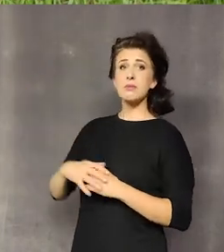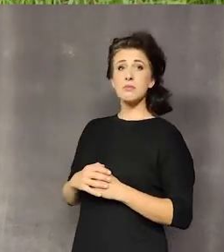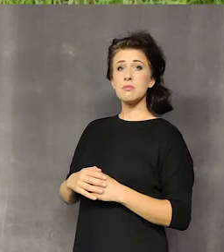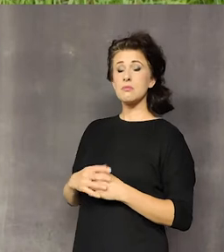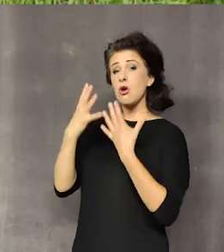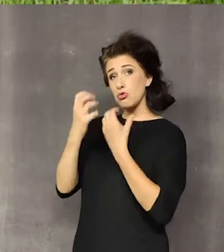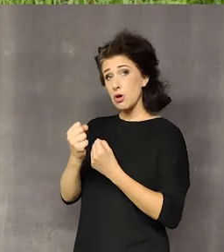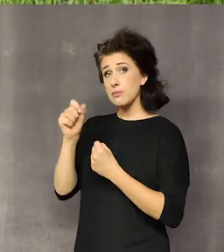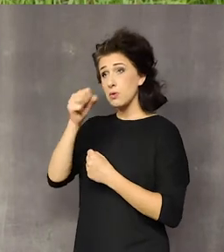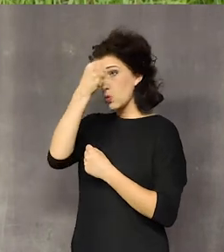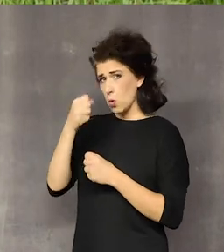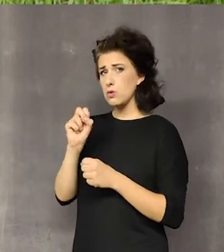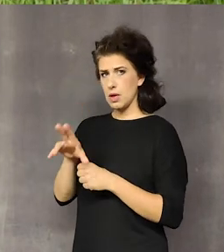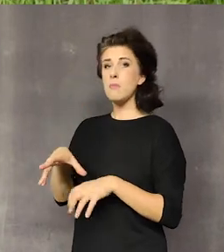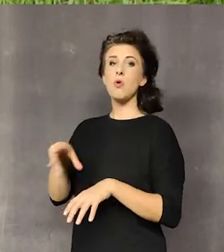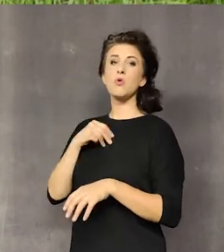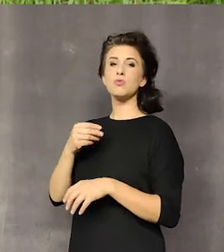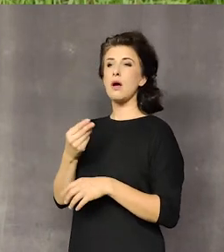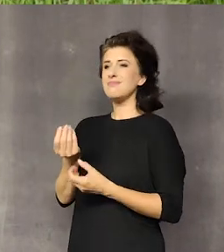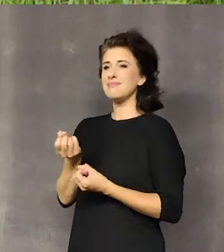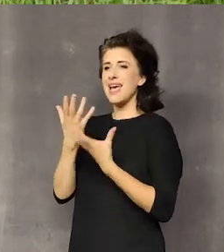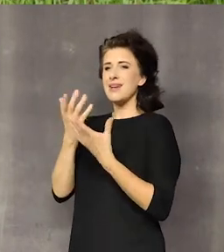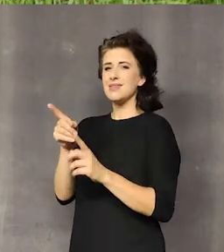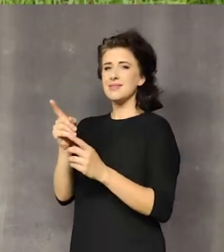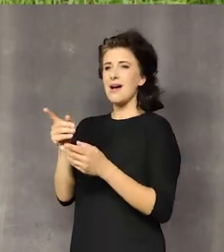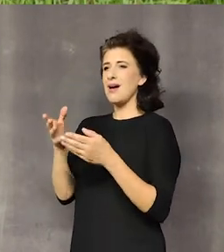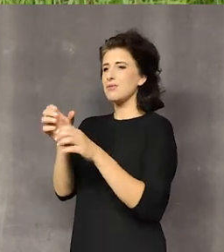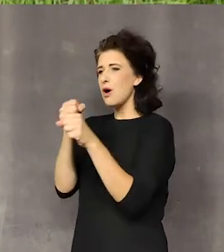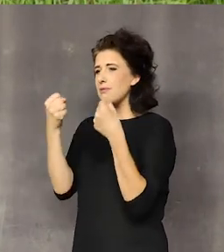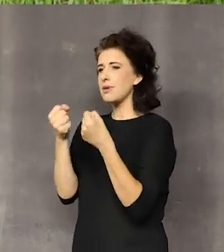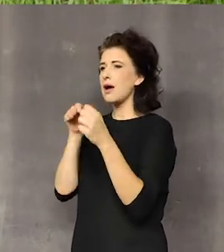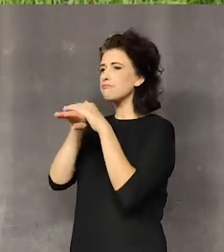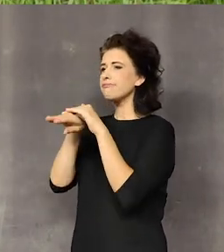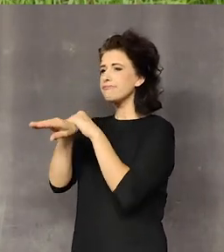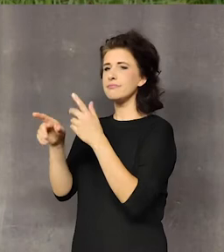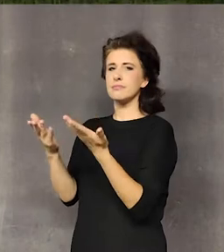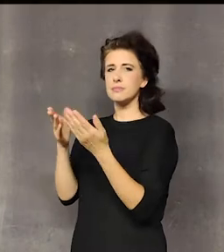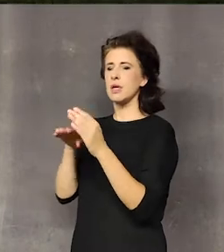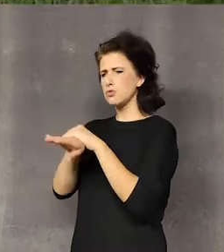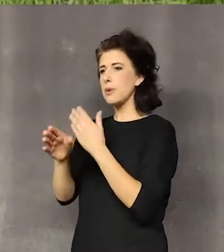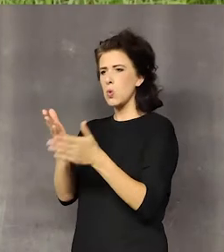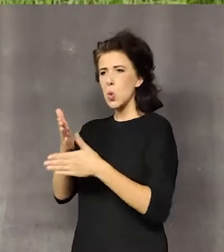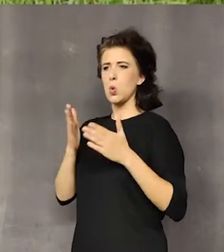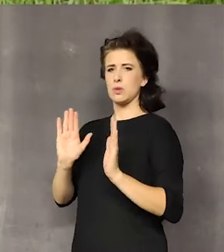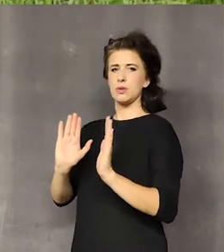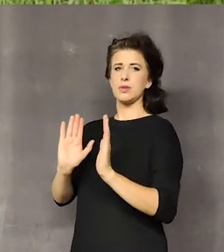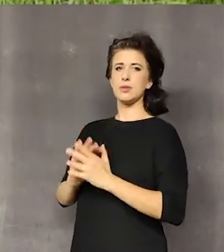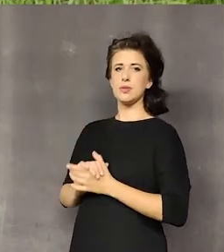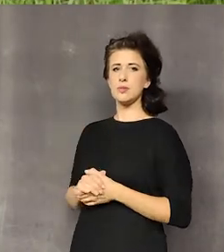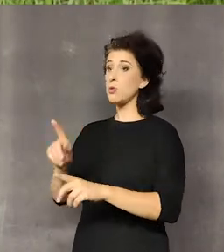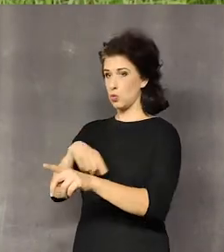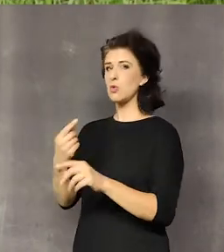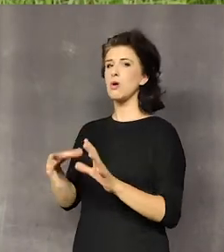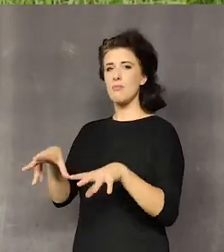Ciemne szkło, jeśli jasne mamy, to wiadomo jakieś szafki gdzieś tam musimy pochować, żeby to przechowywać można bardzo.